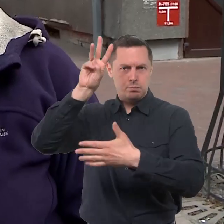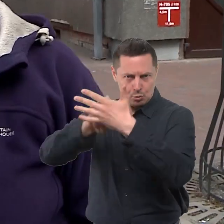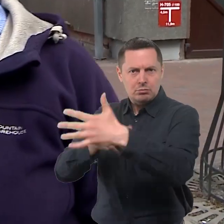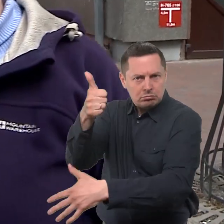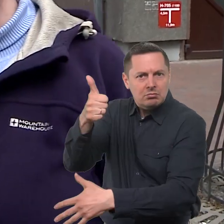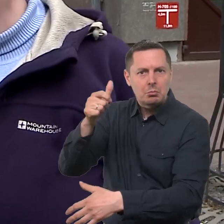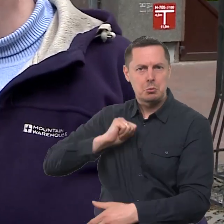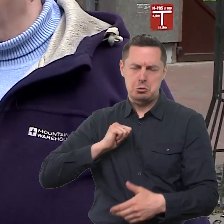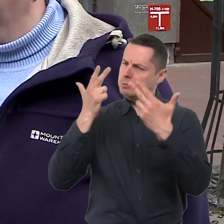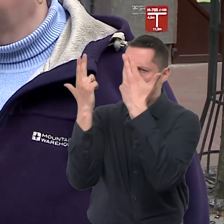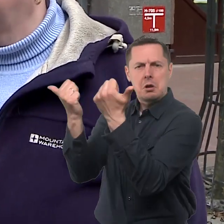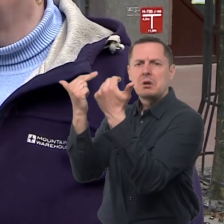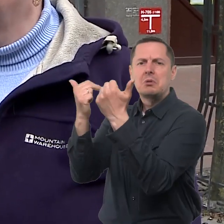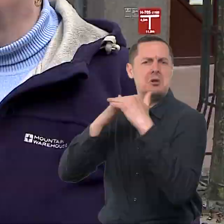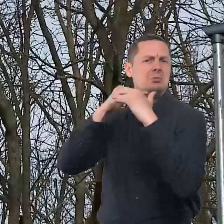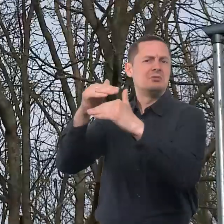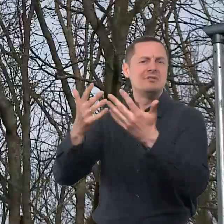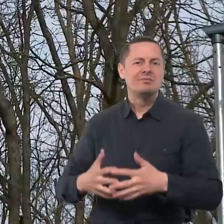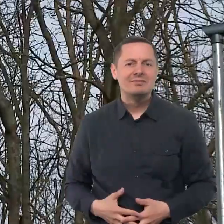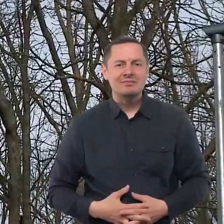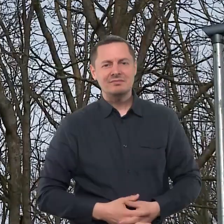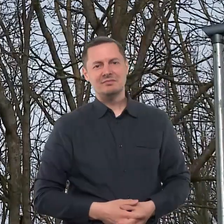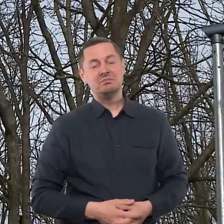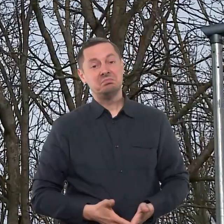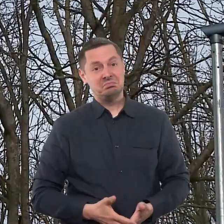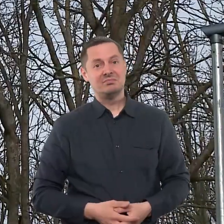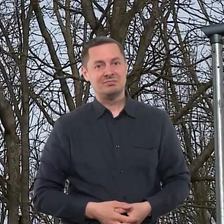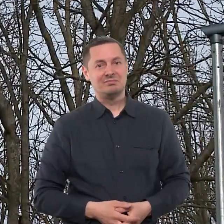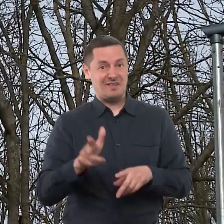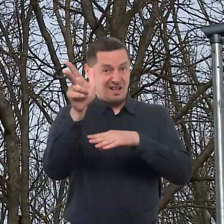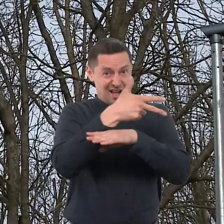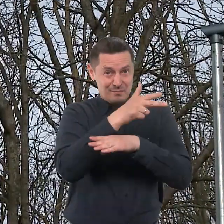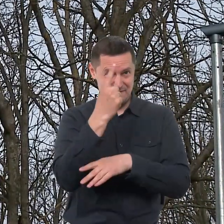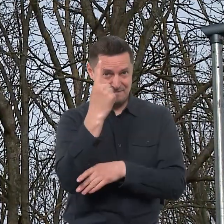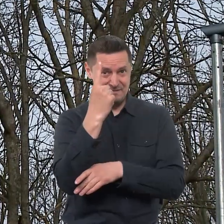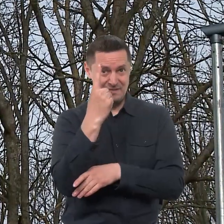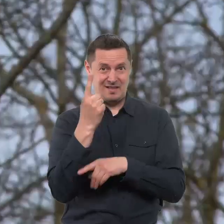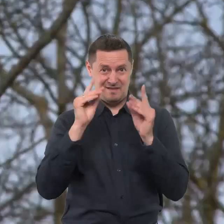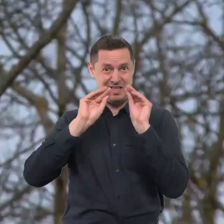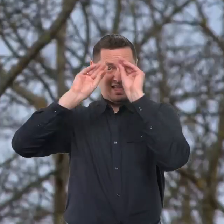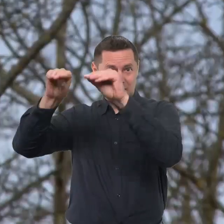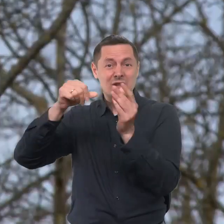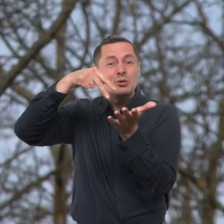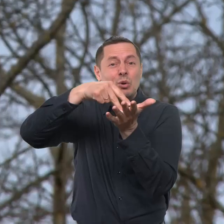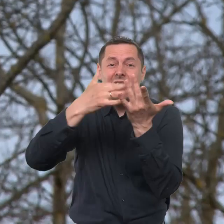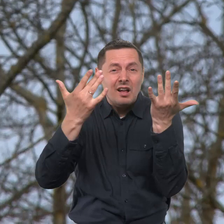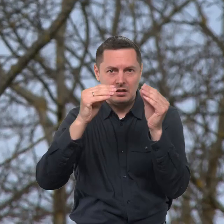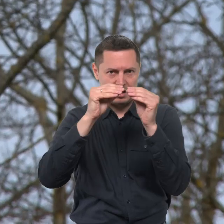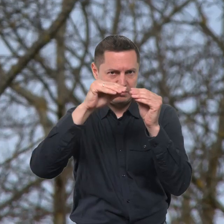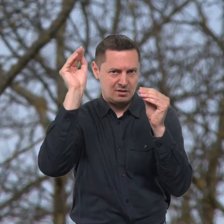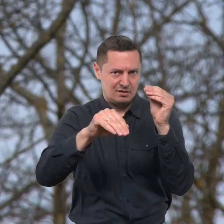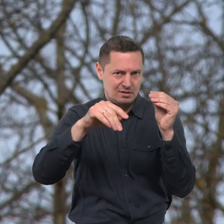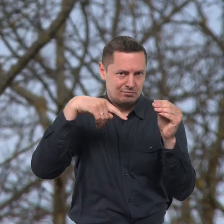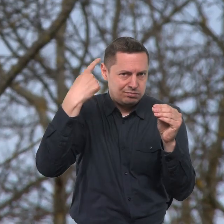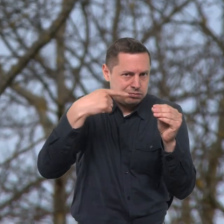kameramas? Žinoma, labai gerai. Vedutiniškai vienos vaizdo stebėjimo kameros įrengimo kainas siekia apie 10 tūkstančių